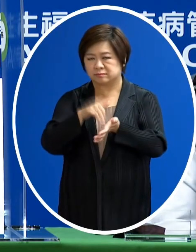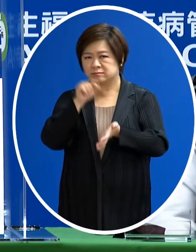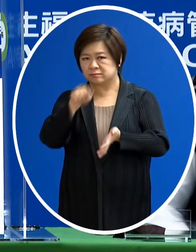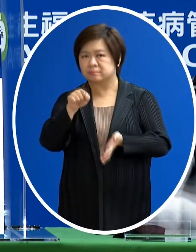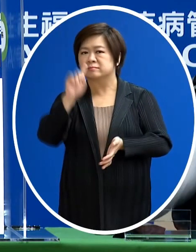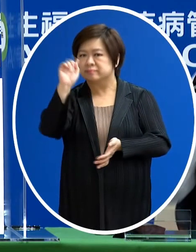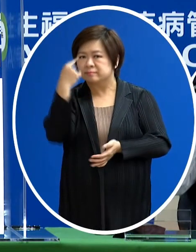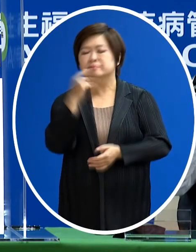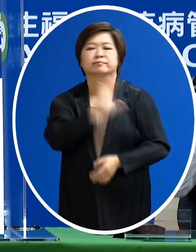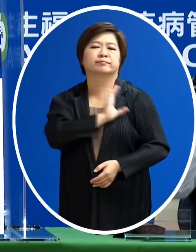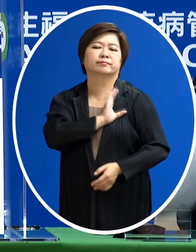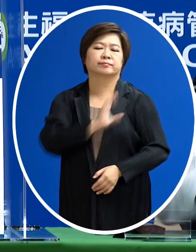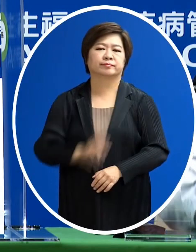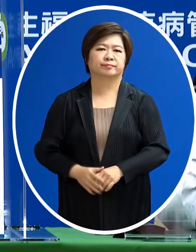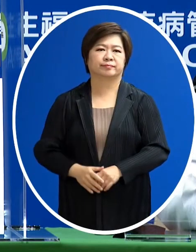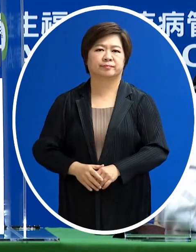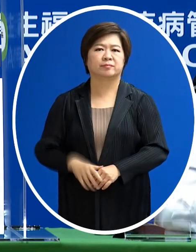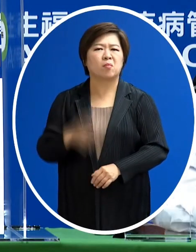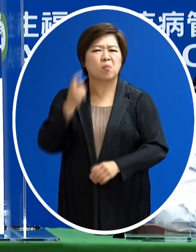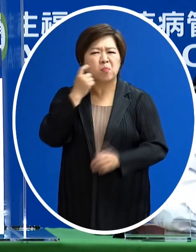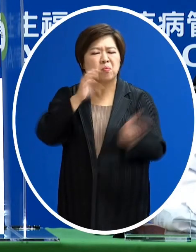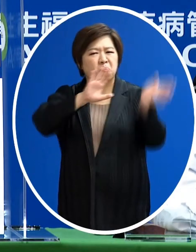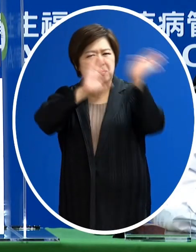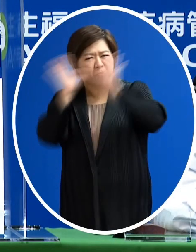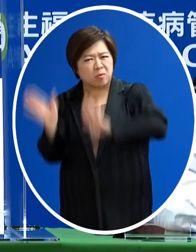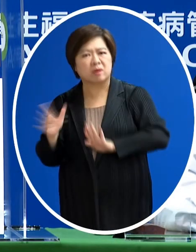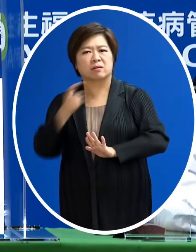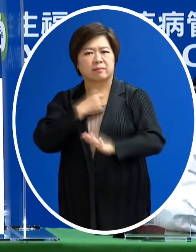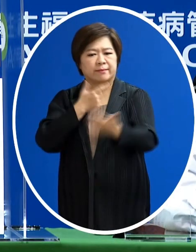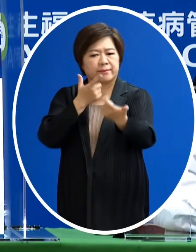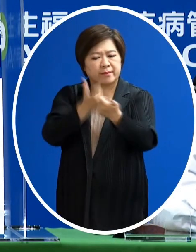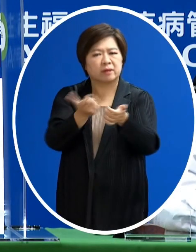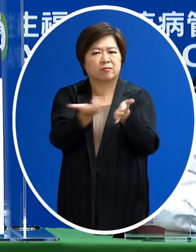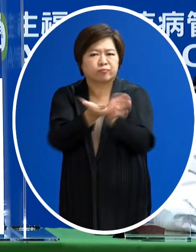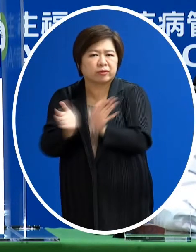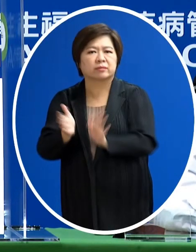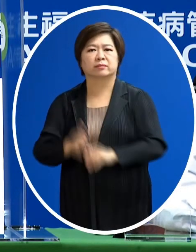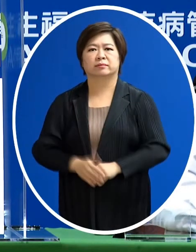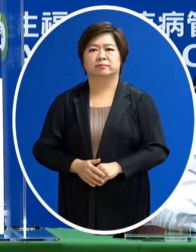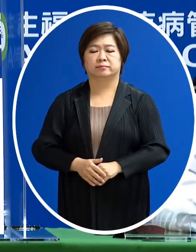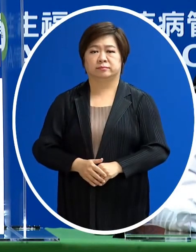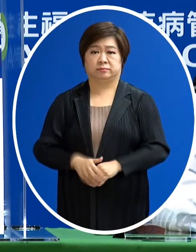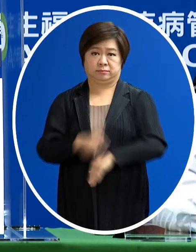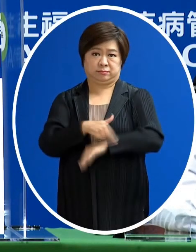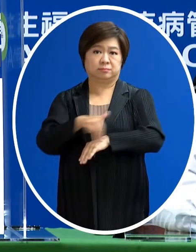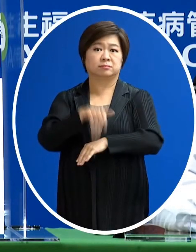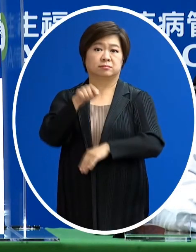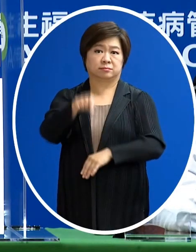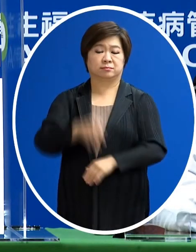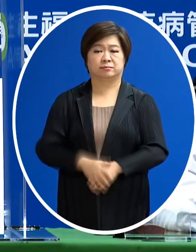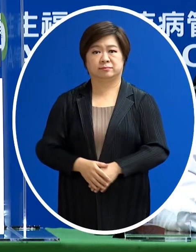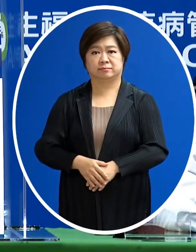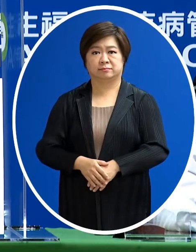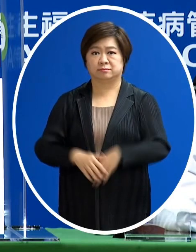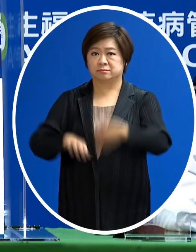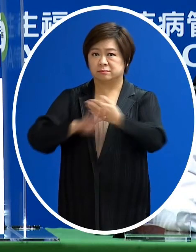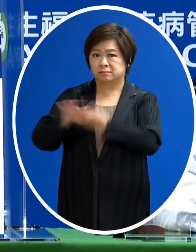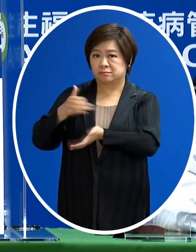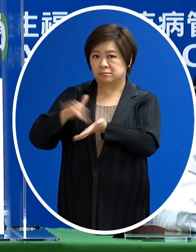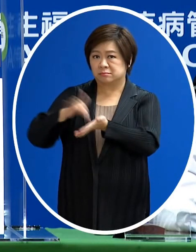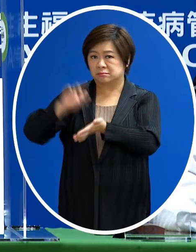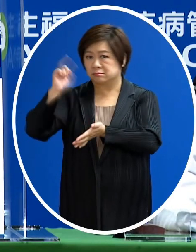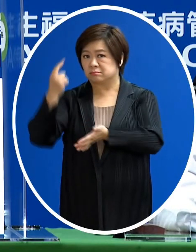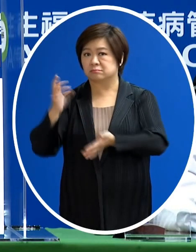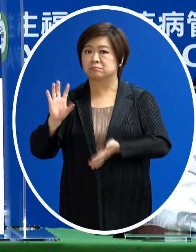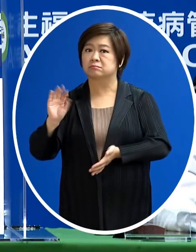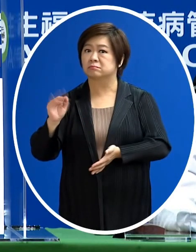設的一個情境來做一些準備這大概是這樣子來的吧我不知道還有另外的推估 我不知道